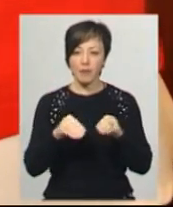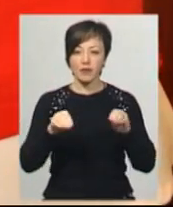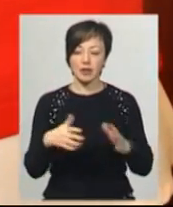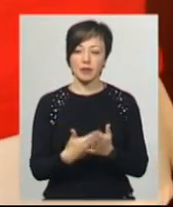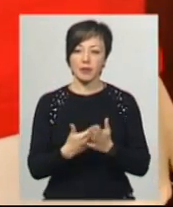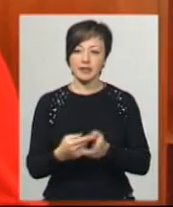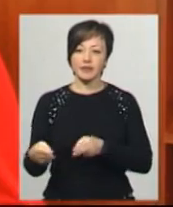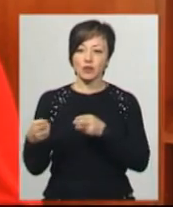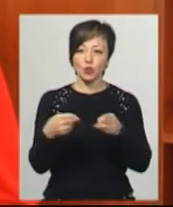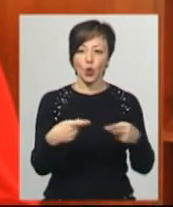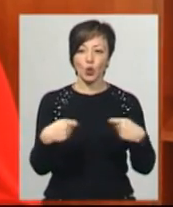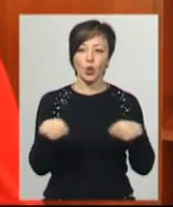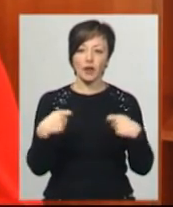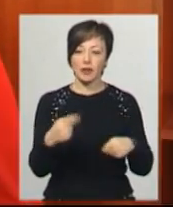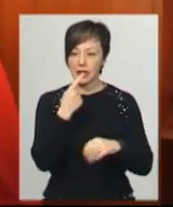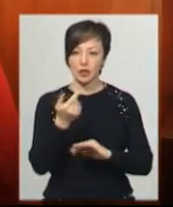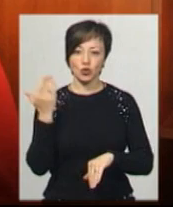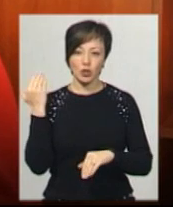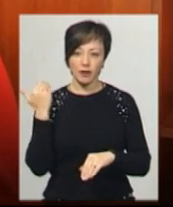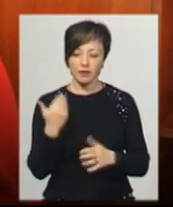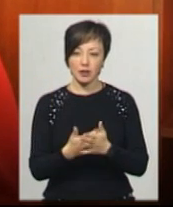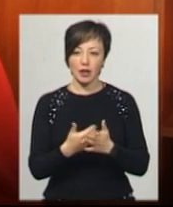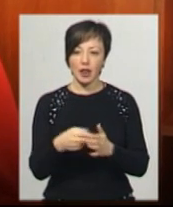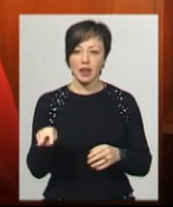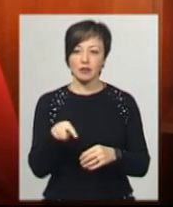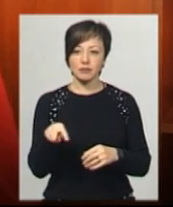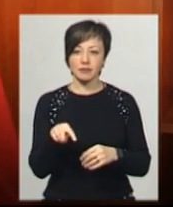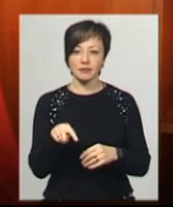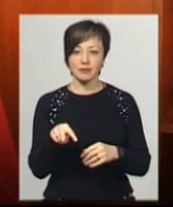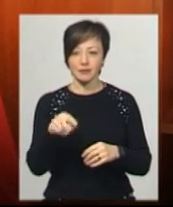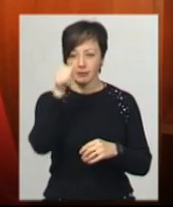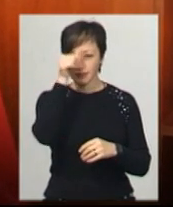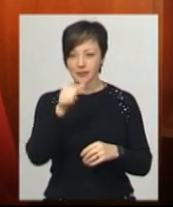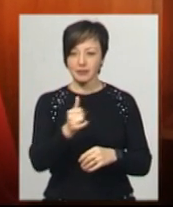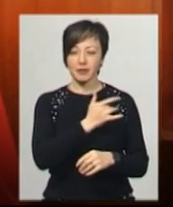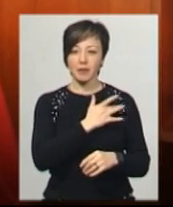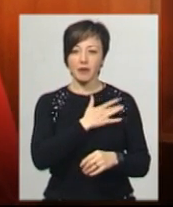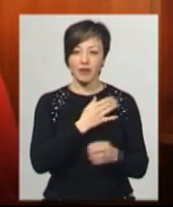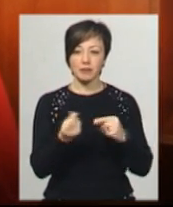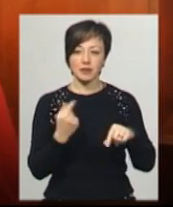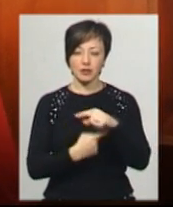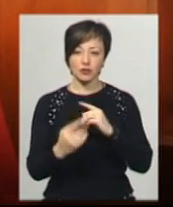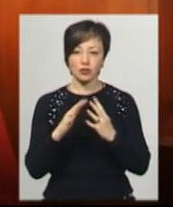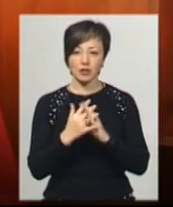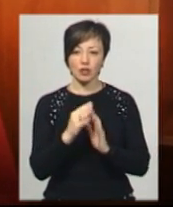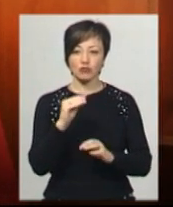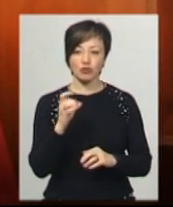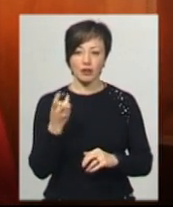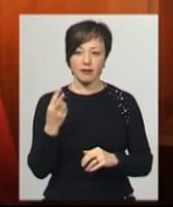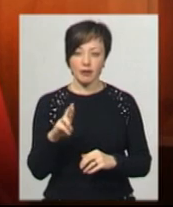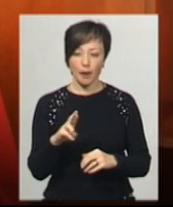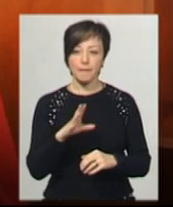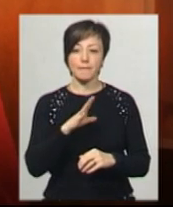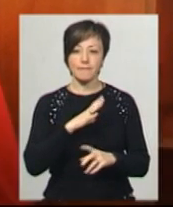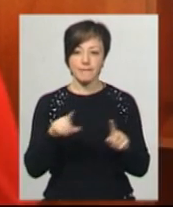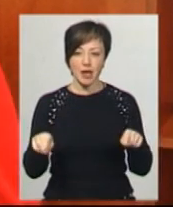наприклад, з виїзною торгівлею. Зовсім нещодавно, десь у листопаді місяці, приватні підприємці села Жердя піднімали питання,